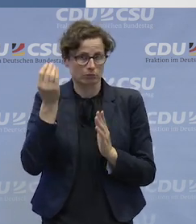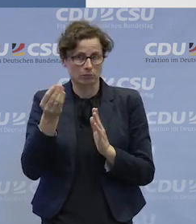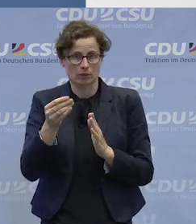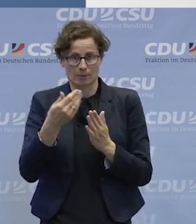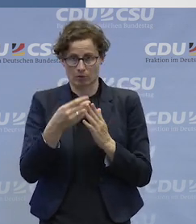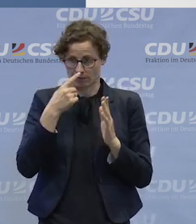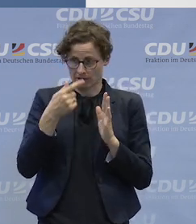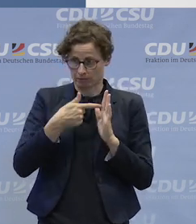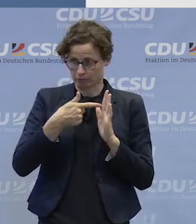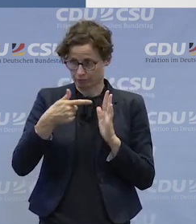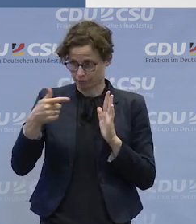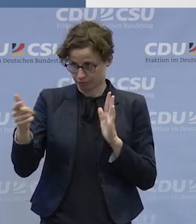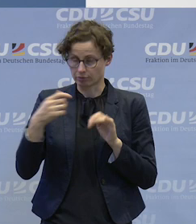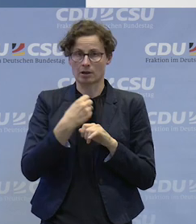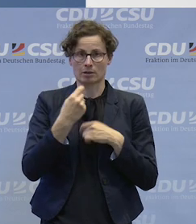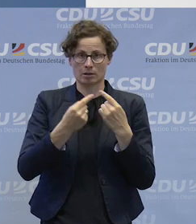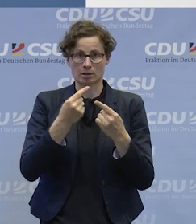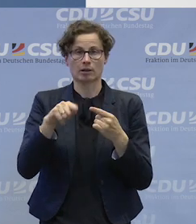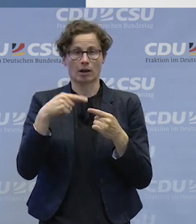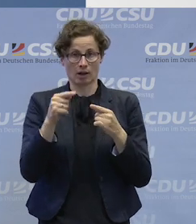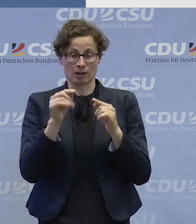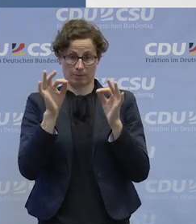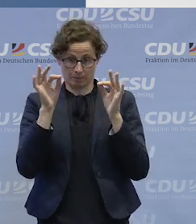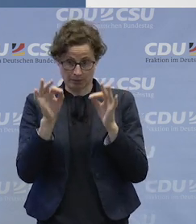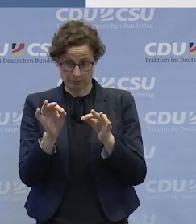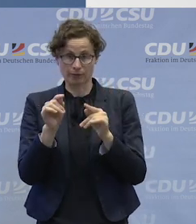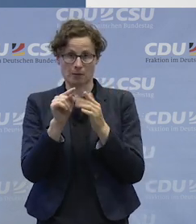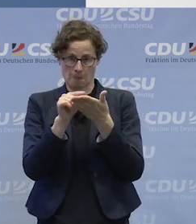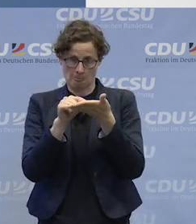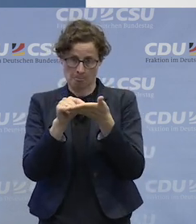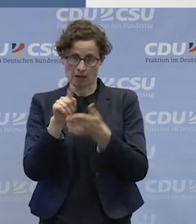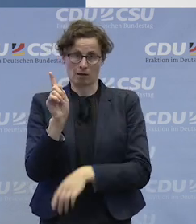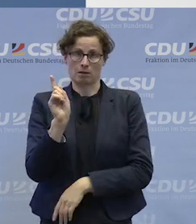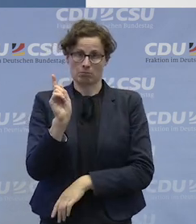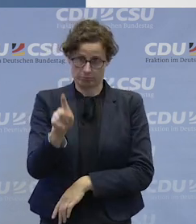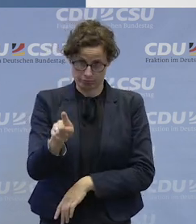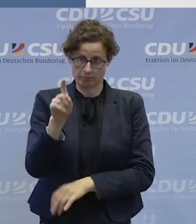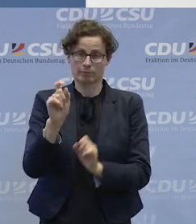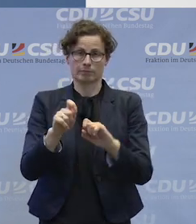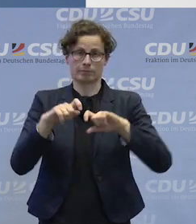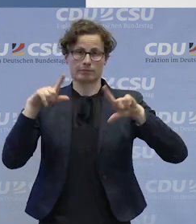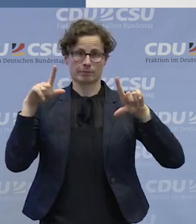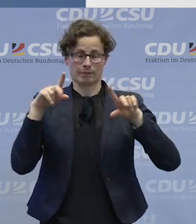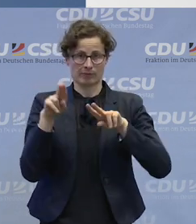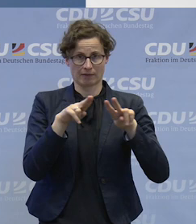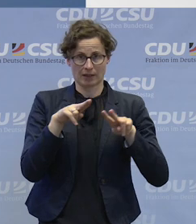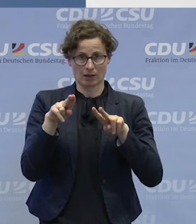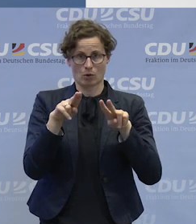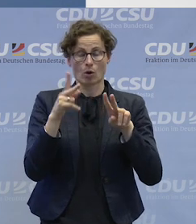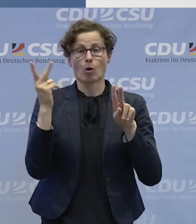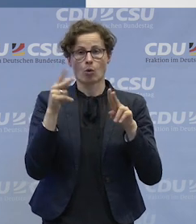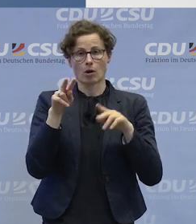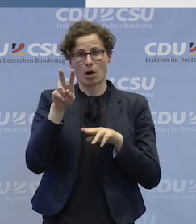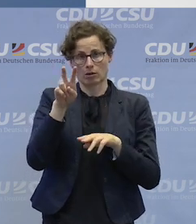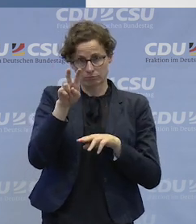Arbeitsprozess vorkommt, erscheint ein kleiner Button und hier kann der User dann draufgehen und das Video anhalten und die